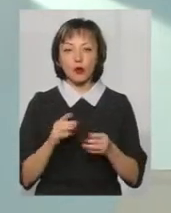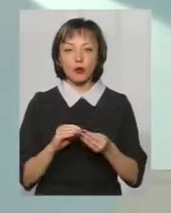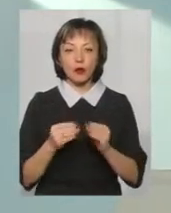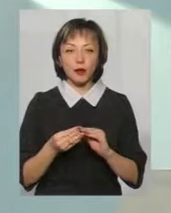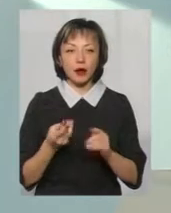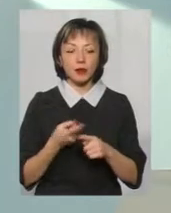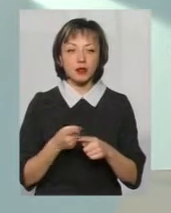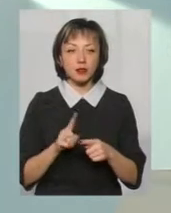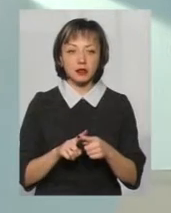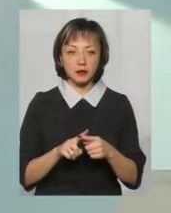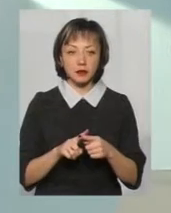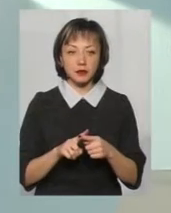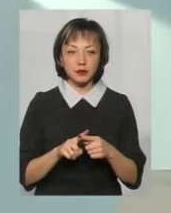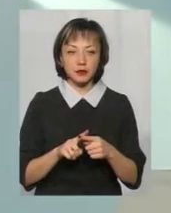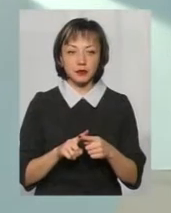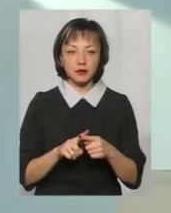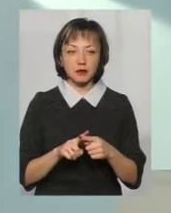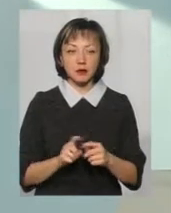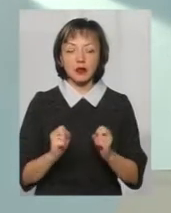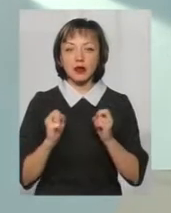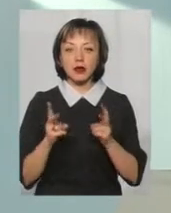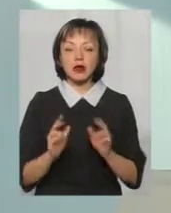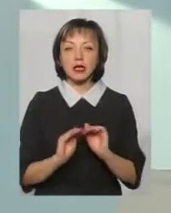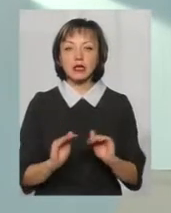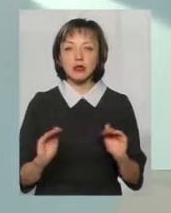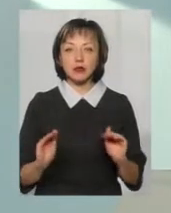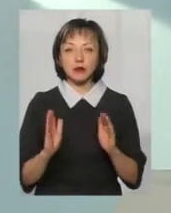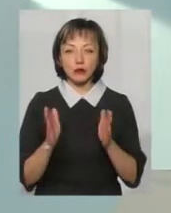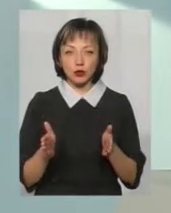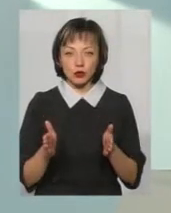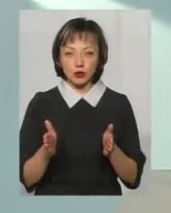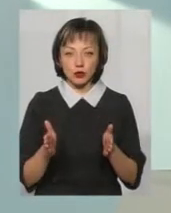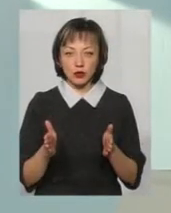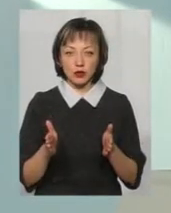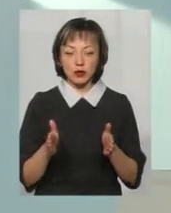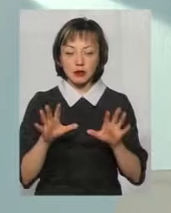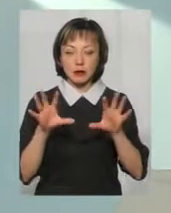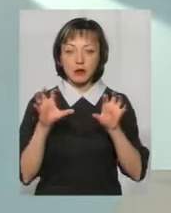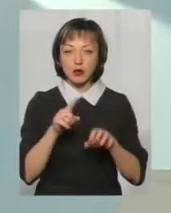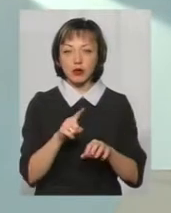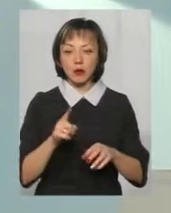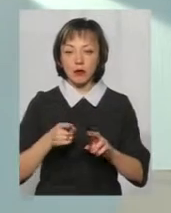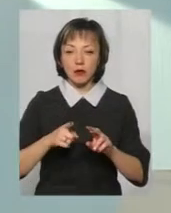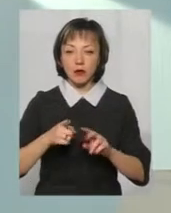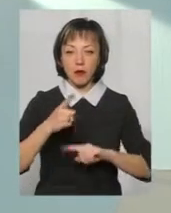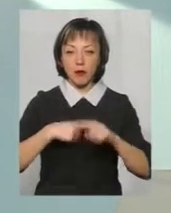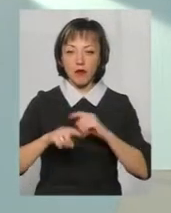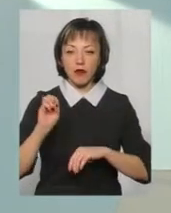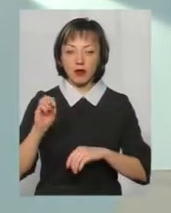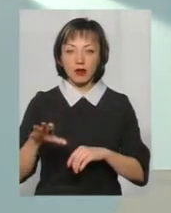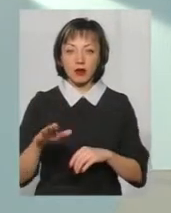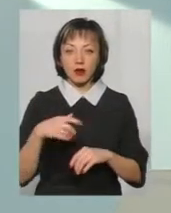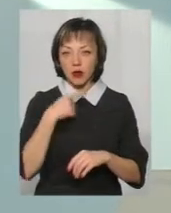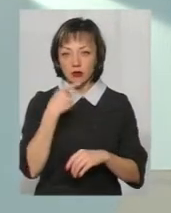– це як діти будуть сприймати те, що їх повертають в той, ну,